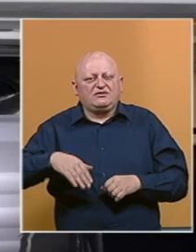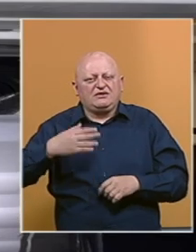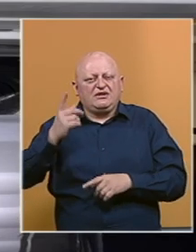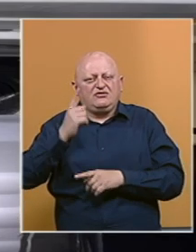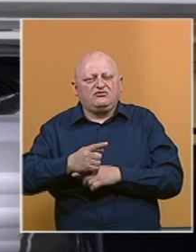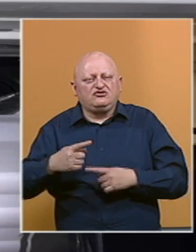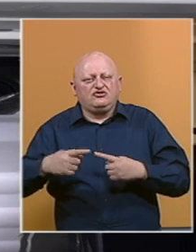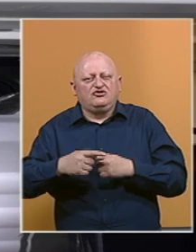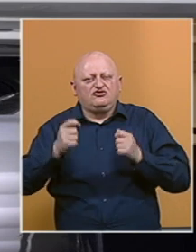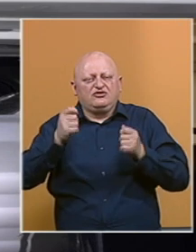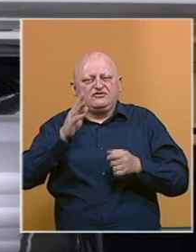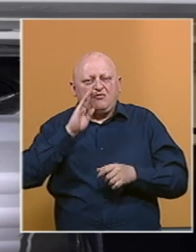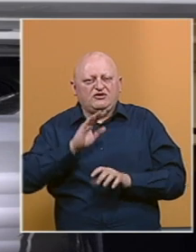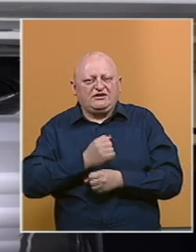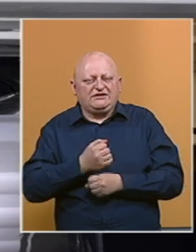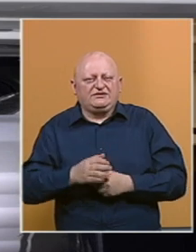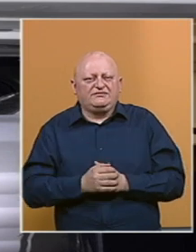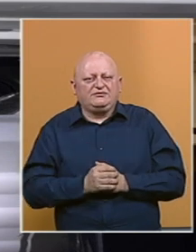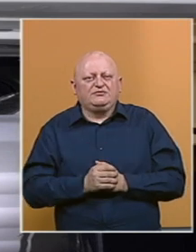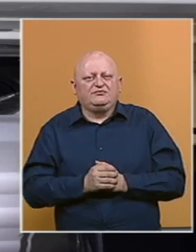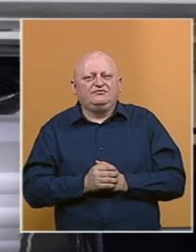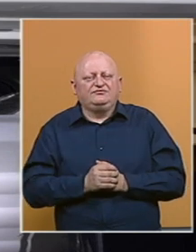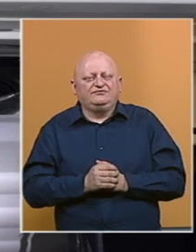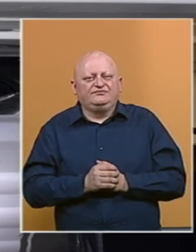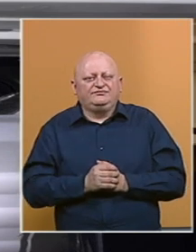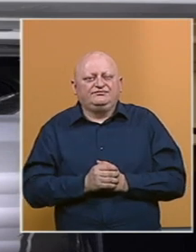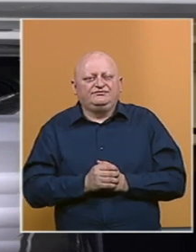postupku dalje odlučuje tužilaštvo Bosne i Hercegovine.